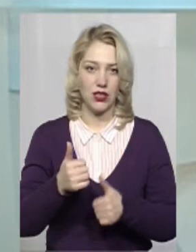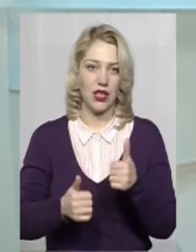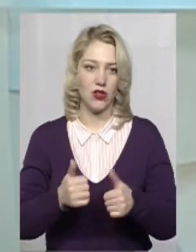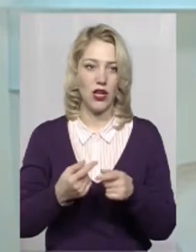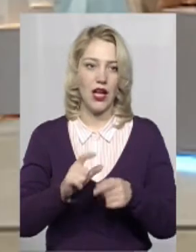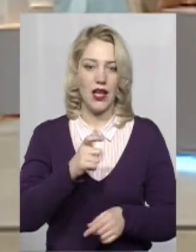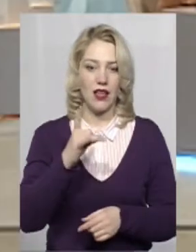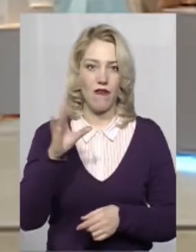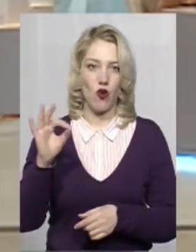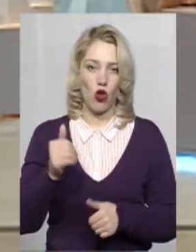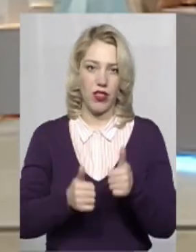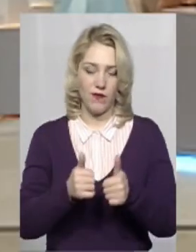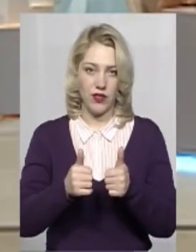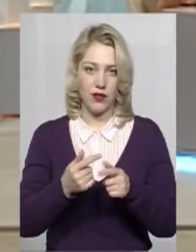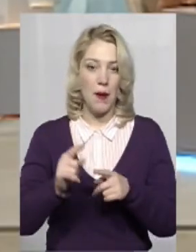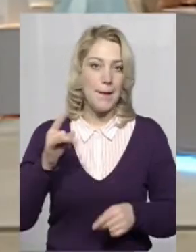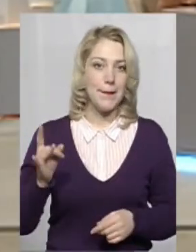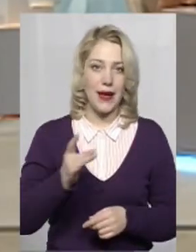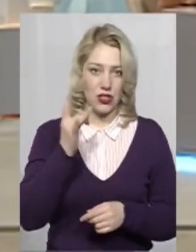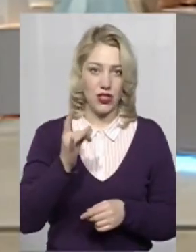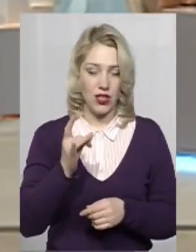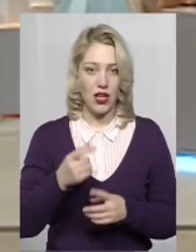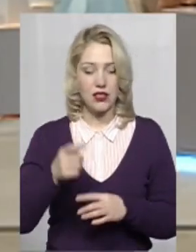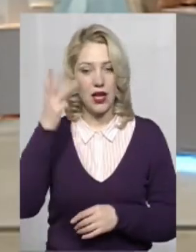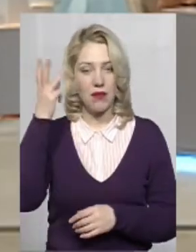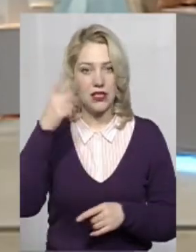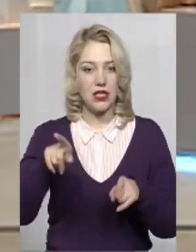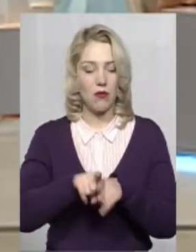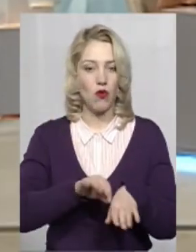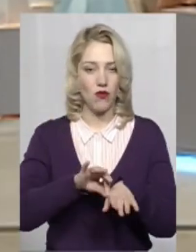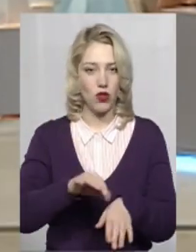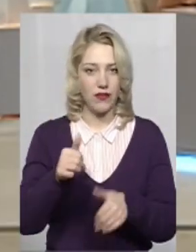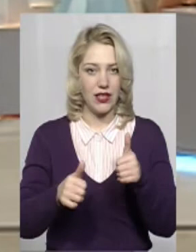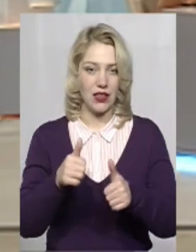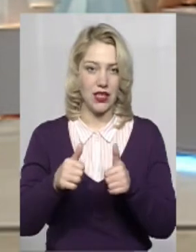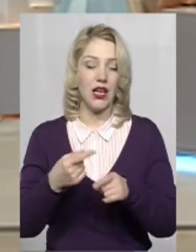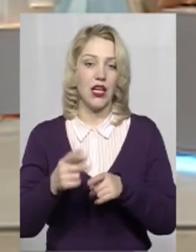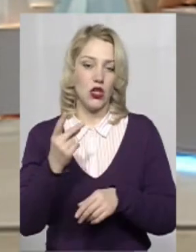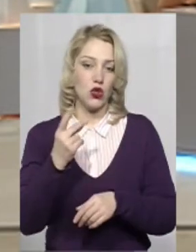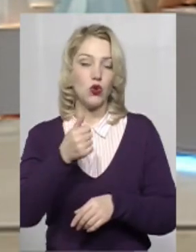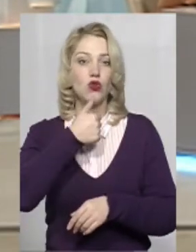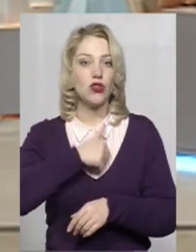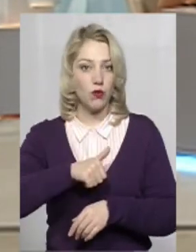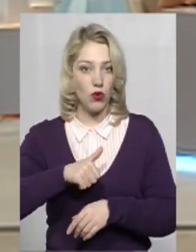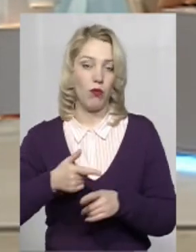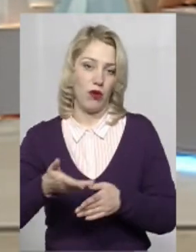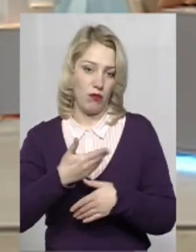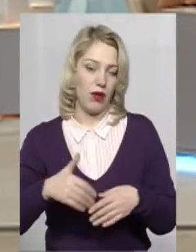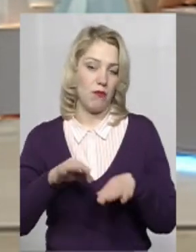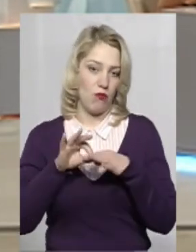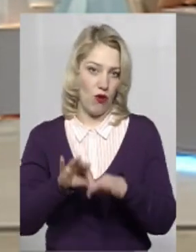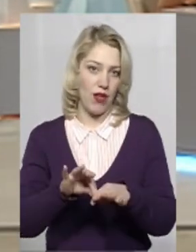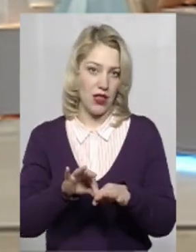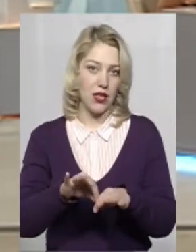був євро-тендер. Перший раз місто проводило такий тендер. І з другої попитки, як то кажуть, ми його